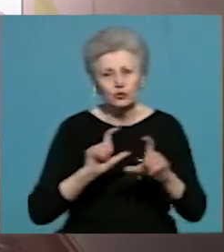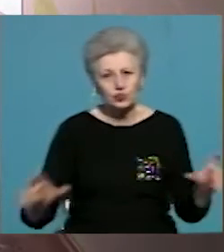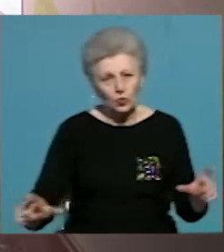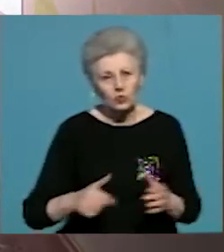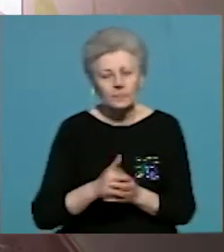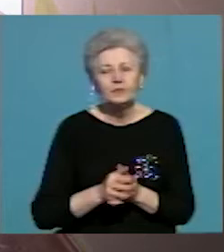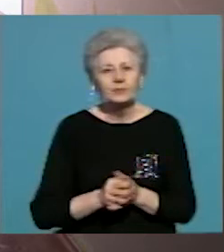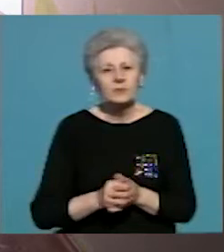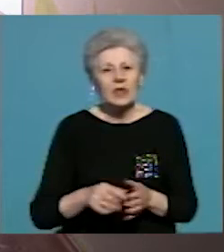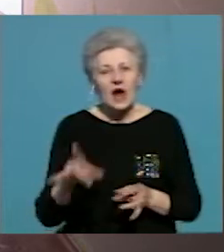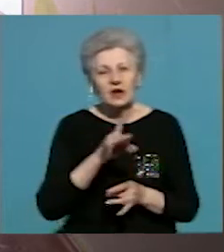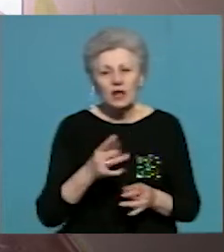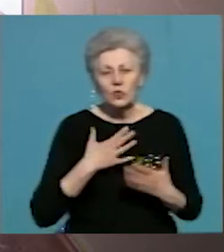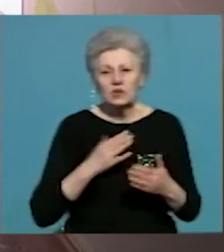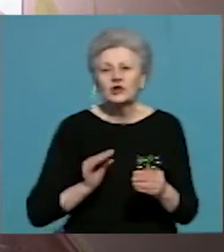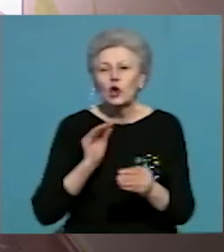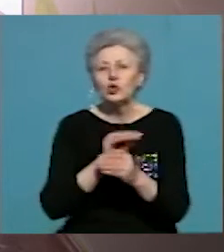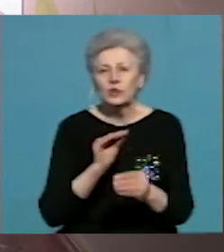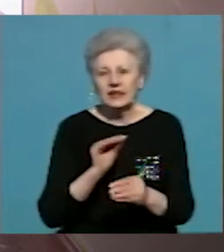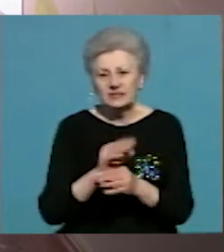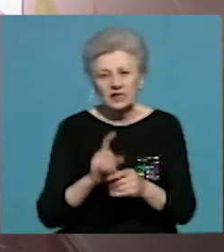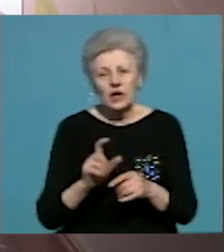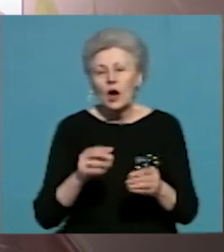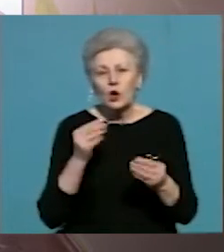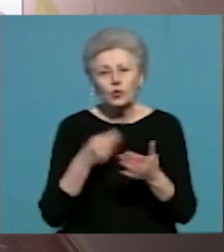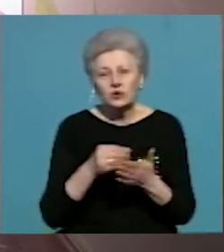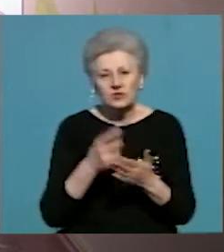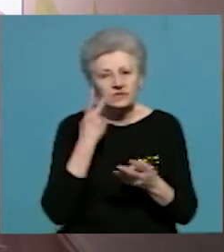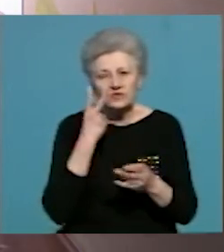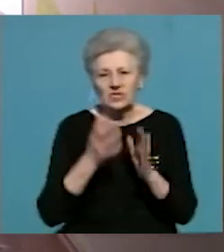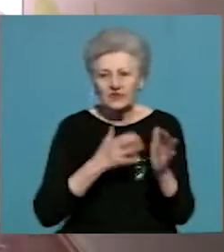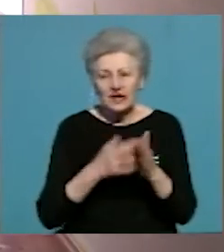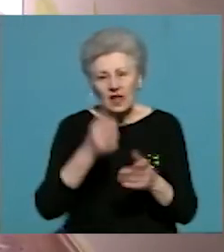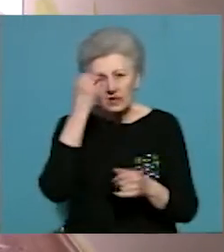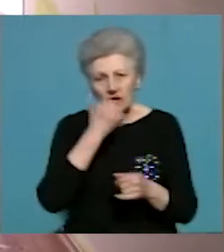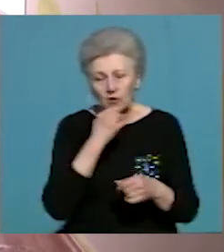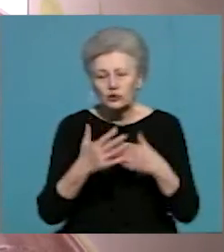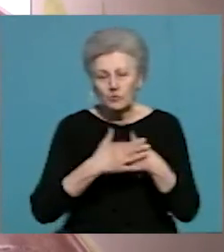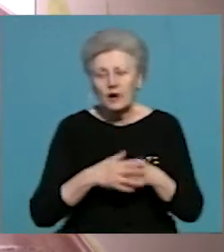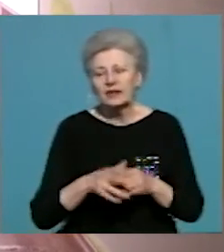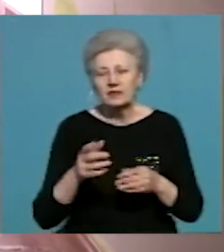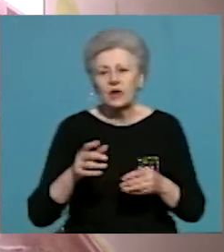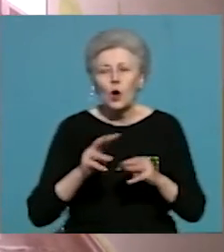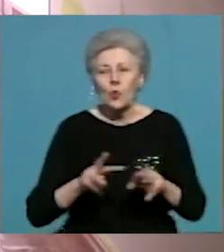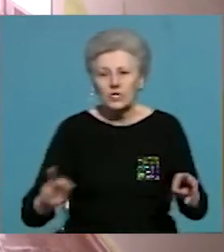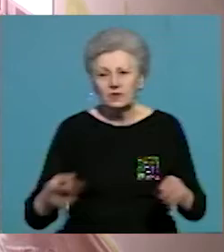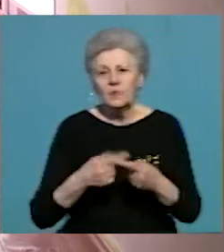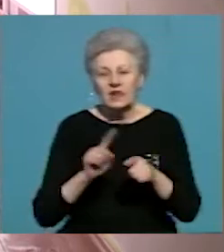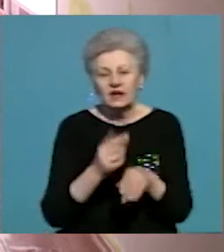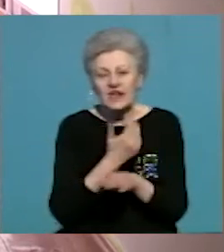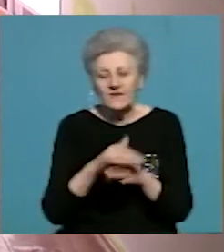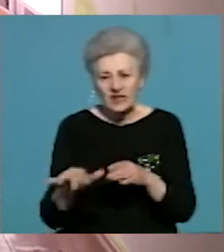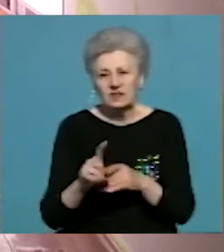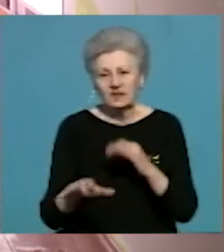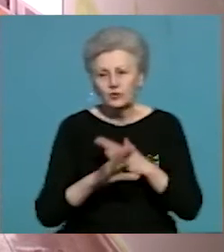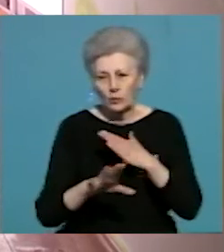дотаційний, завжди коштів на це не вистачає. І тому, дякуючи нашому уряду, який виділили цю субвенцію, ми змогли реалізувати